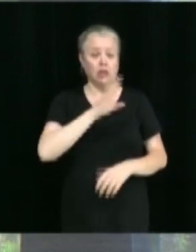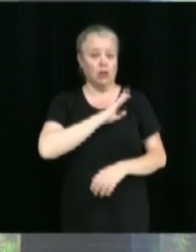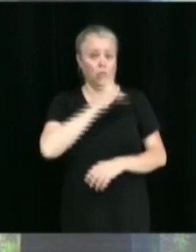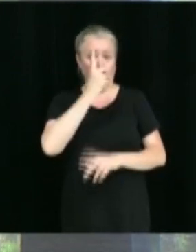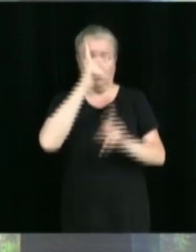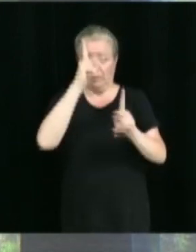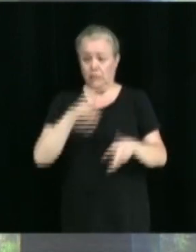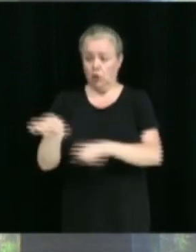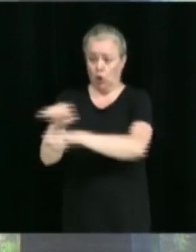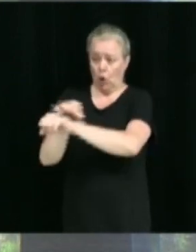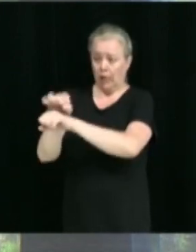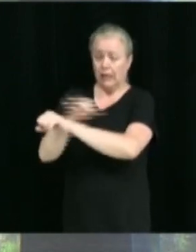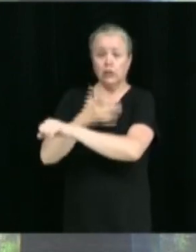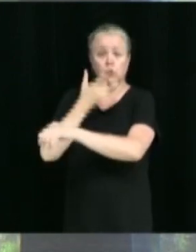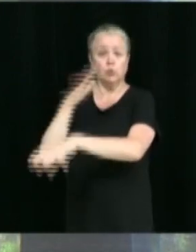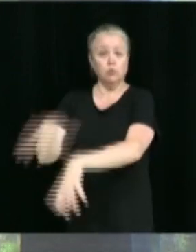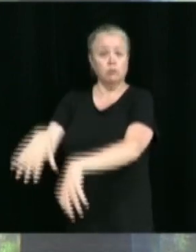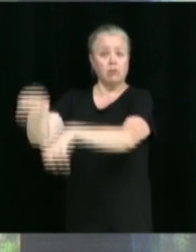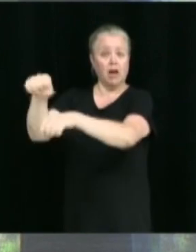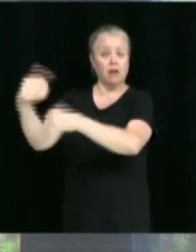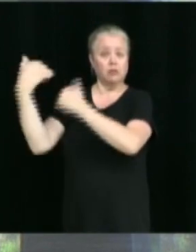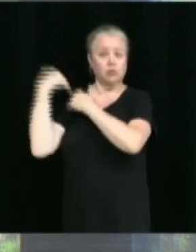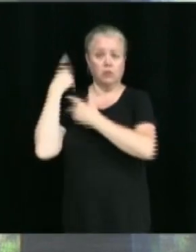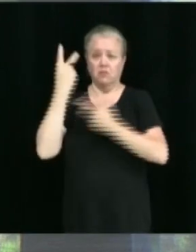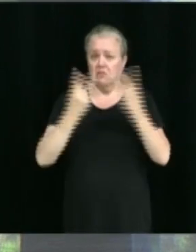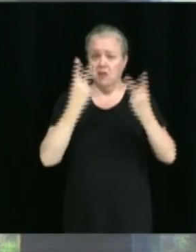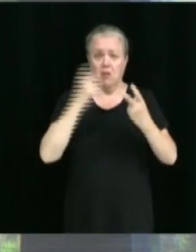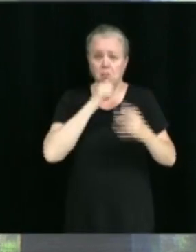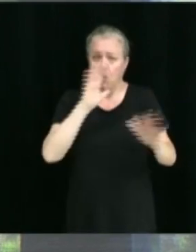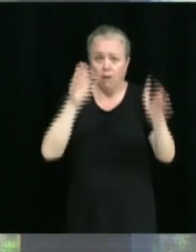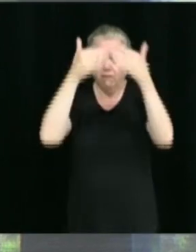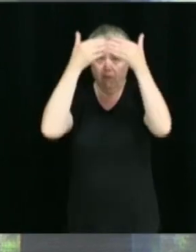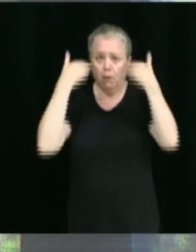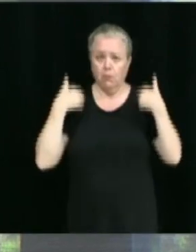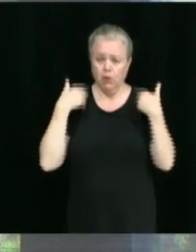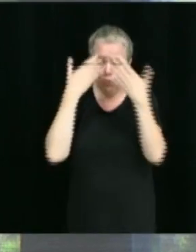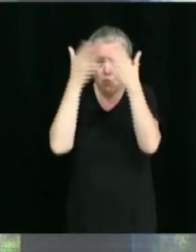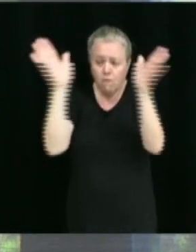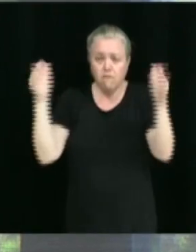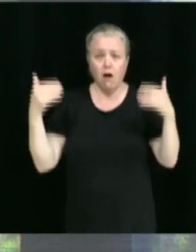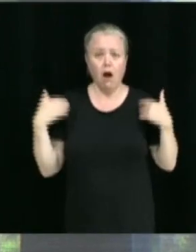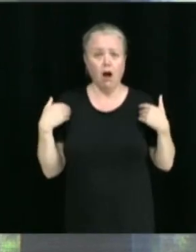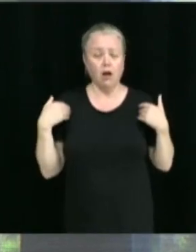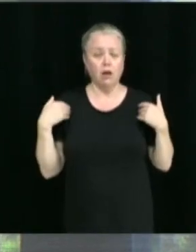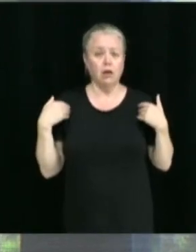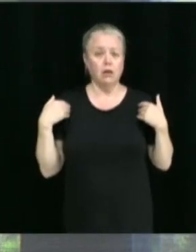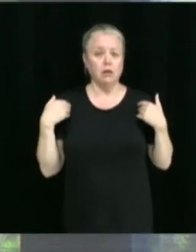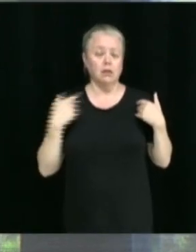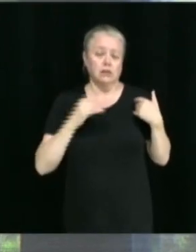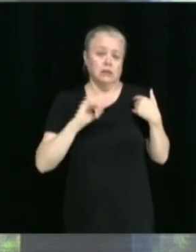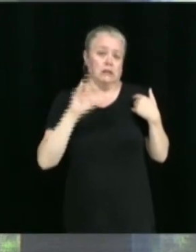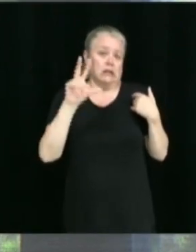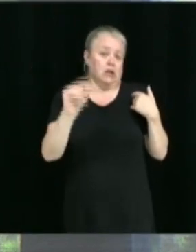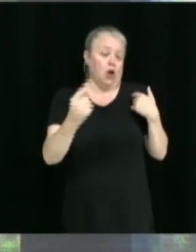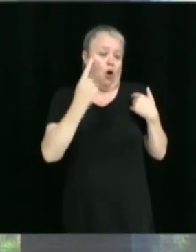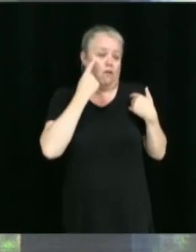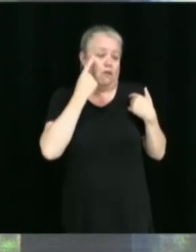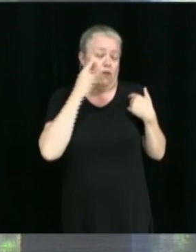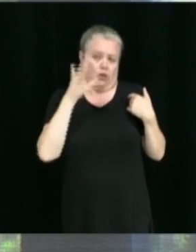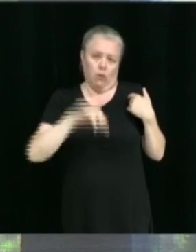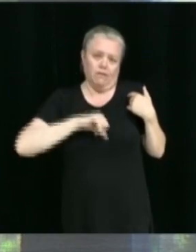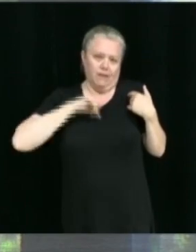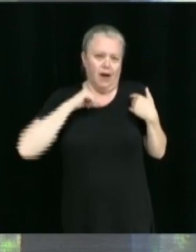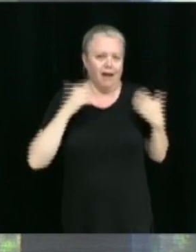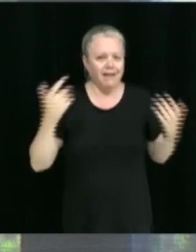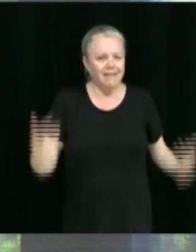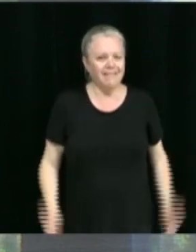veut prendre en charge certaines visites, nous, on n'est pas fermés à l'idée. Au contraire. Sinon, bien, on va regarder parce qu'on est bien fiers,